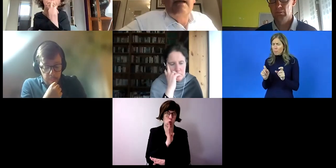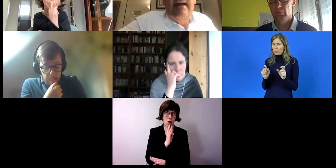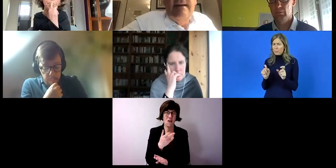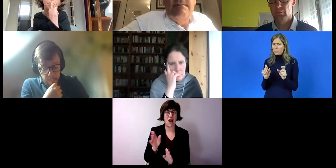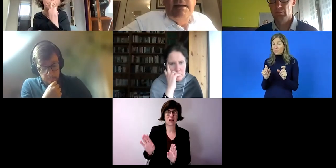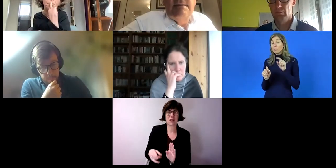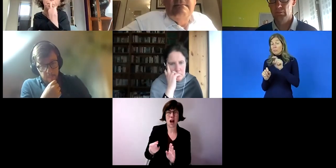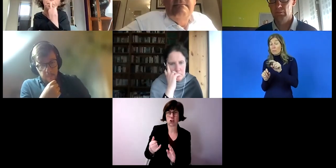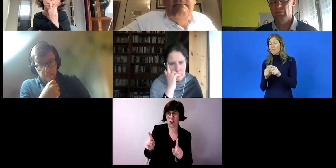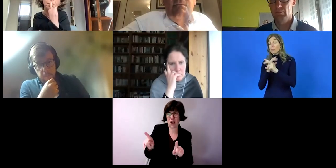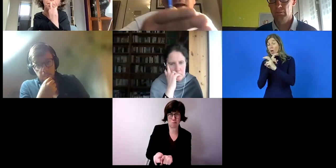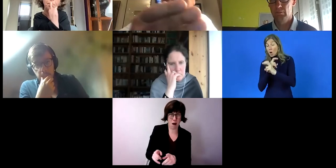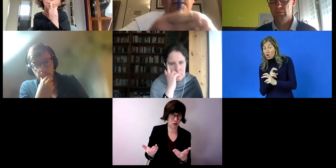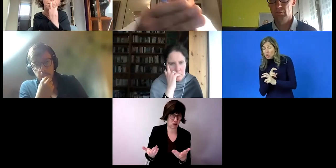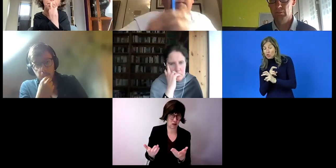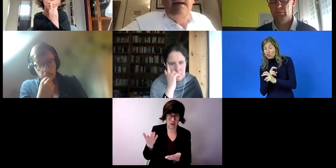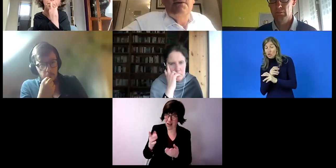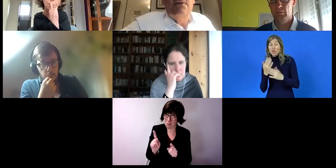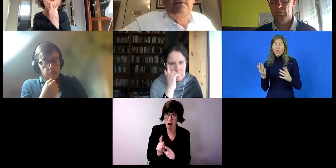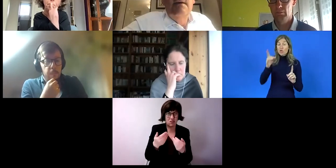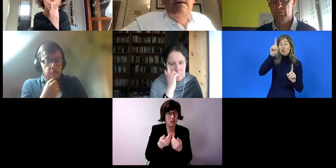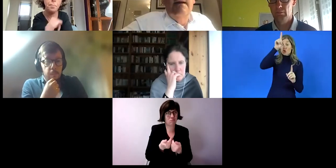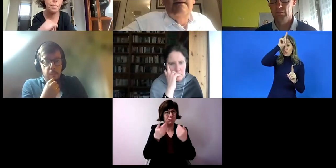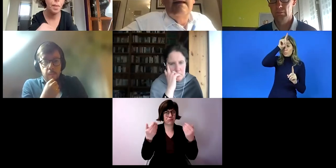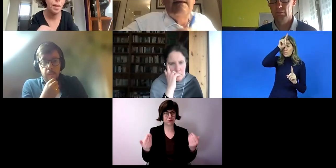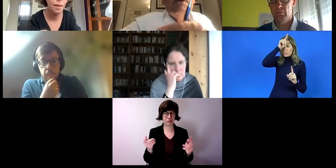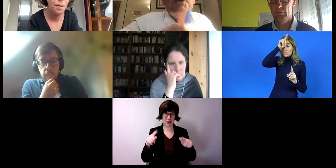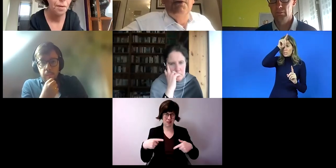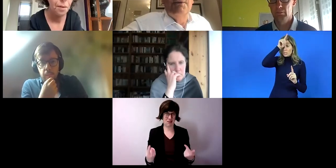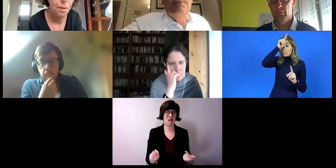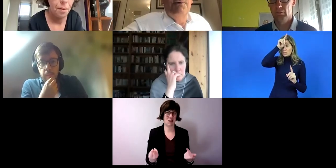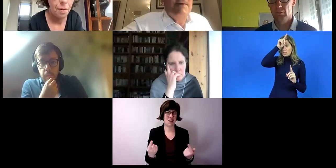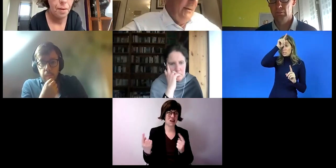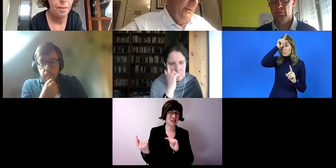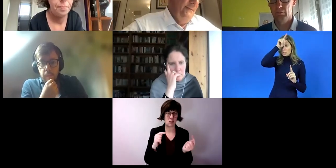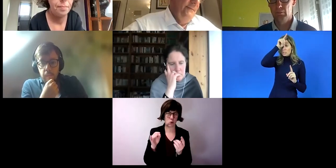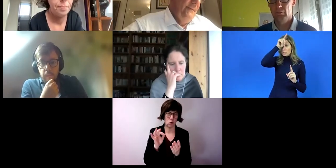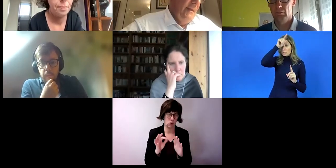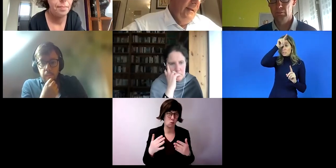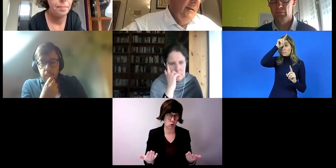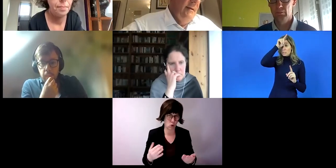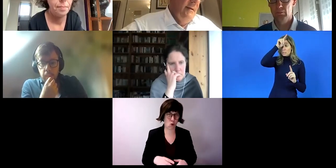Taschengeld angemessen. Also das wäre so der Diskussionspunkt auch.